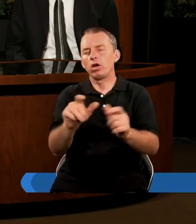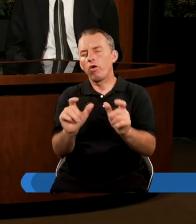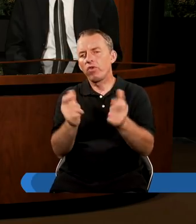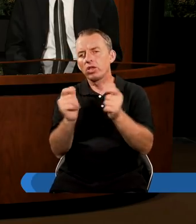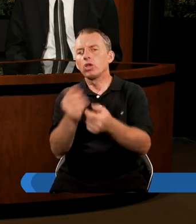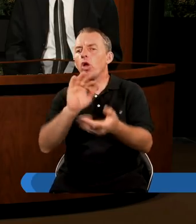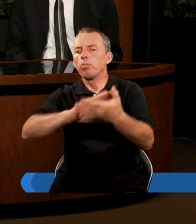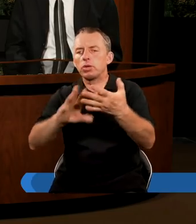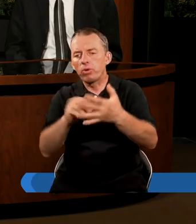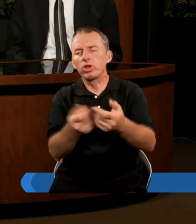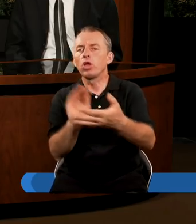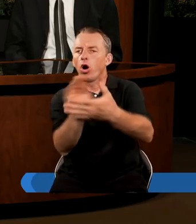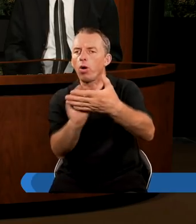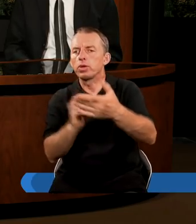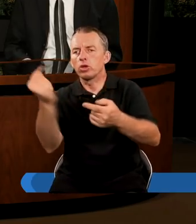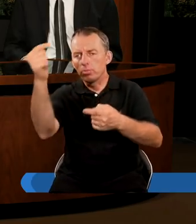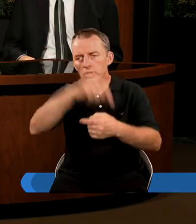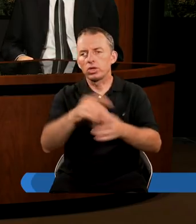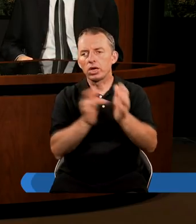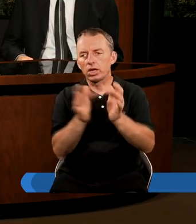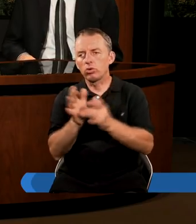Jak Biblia opisuje przyjście Chrystusa?